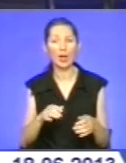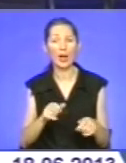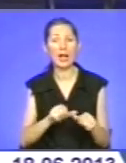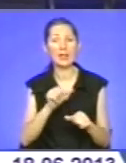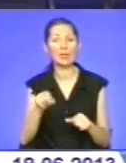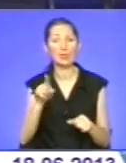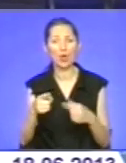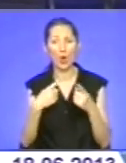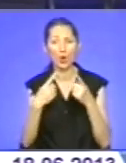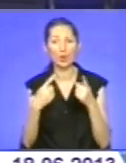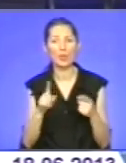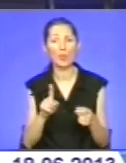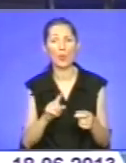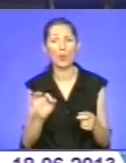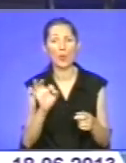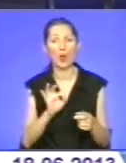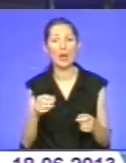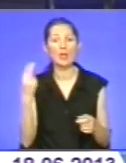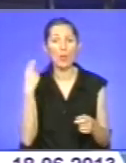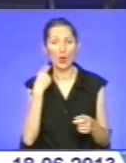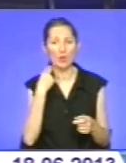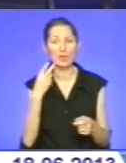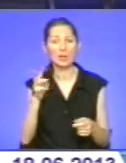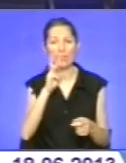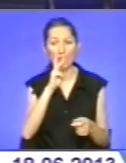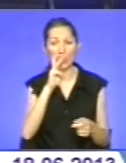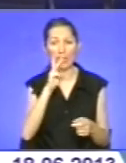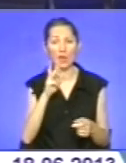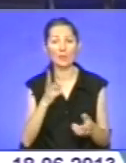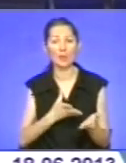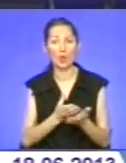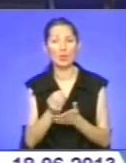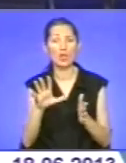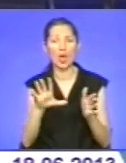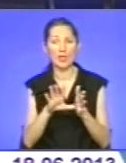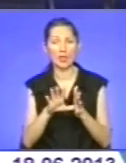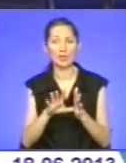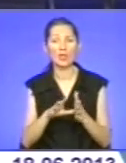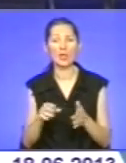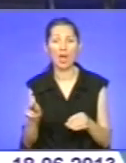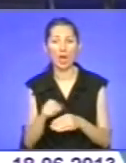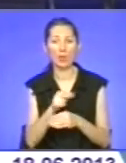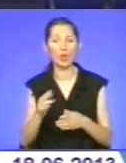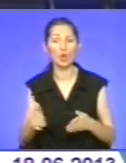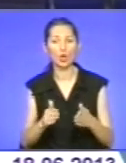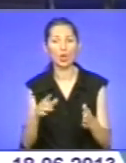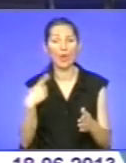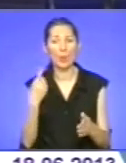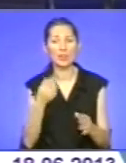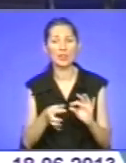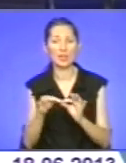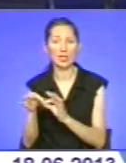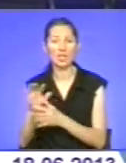цього, шлося про заборгованість заробітної плати, оплату енергоносіїв, ремонт доріг в області. І детальніше про це